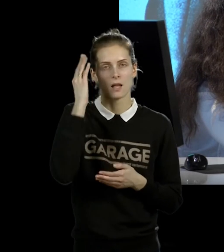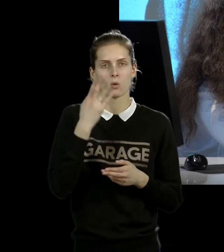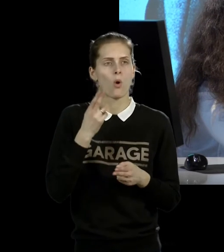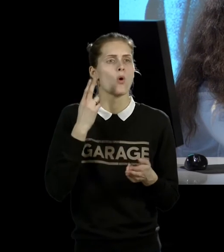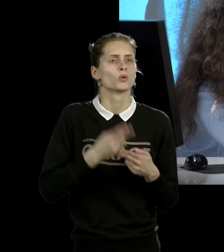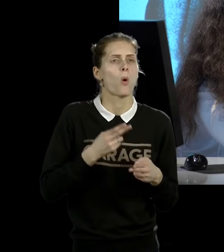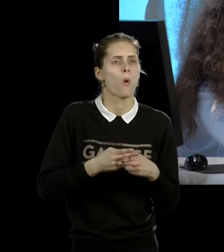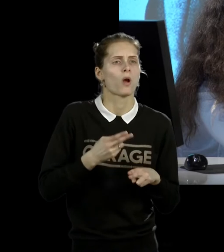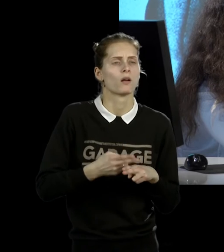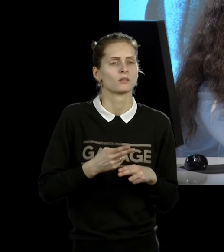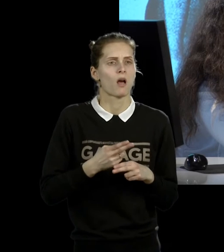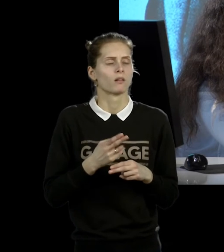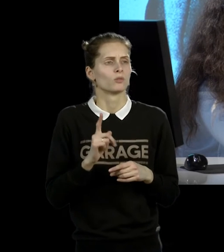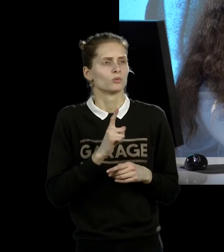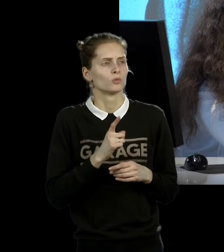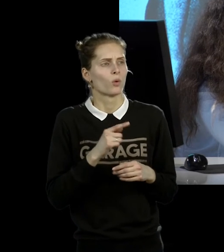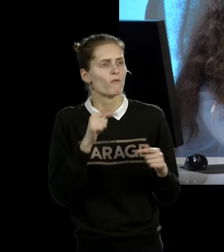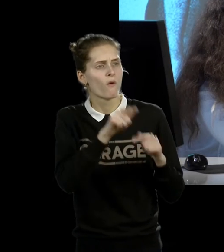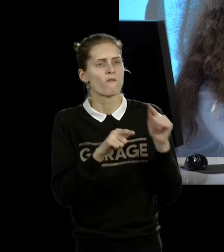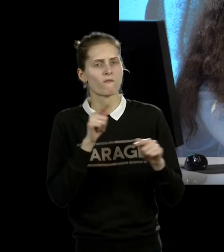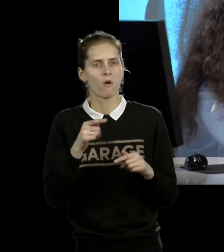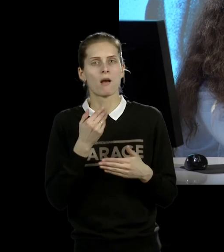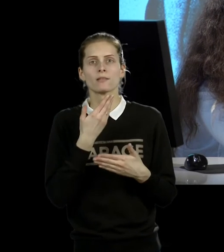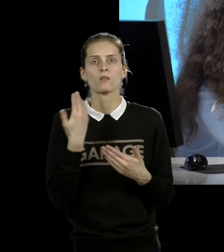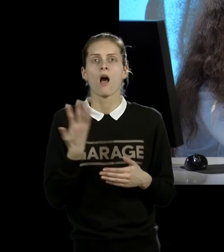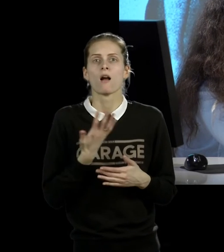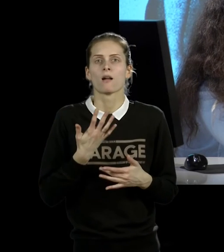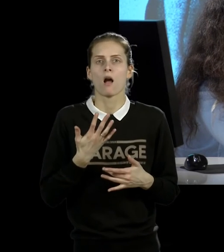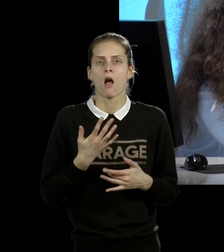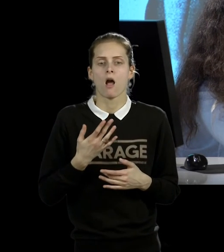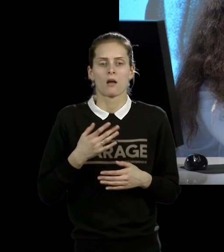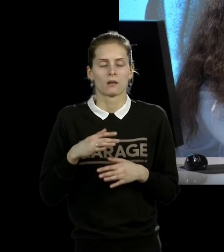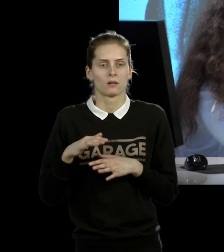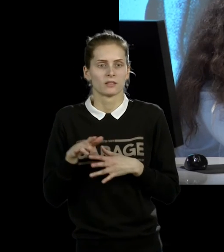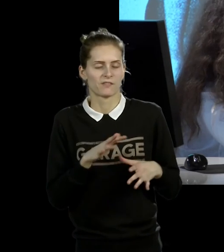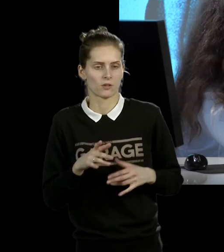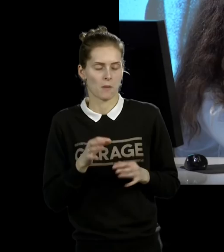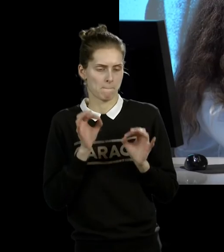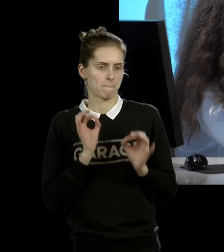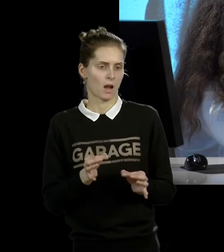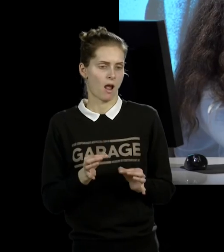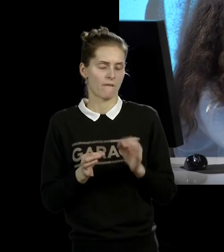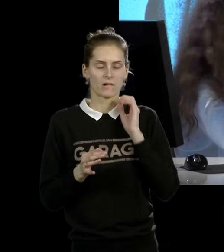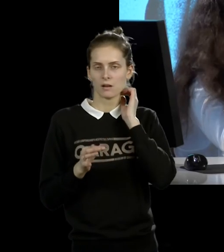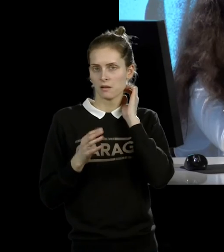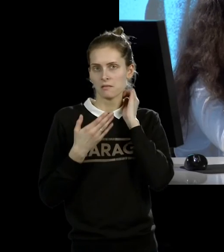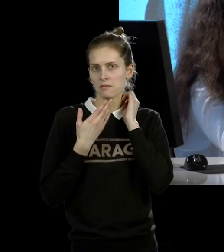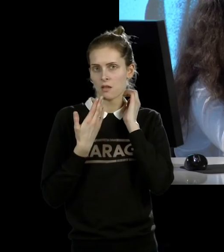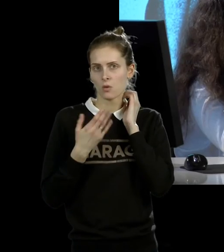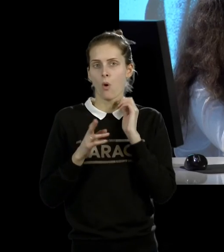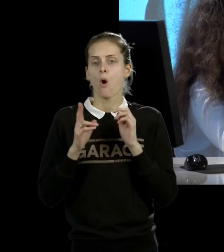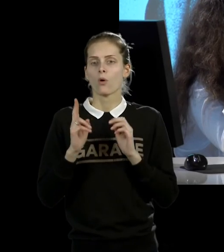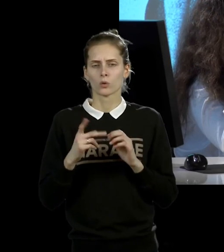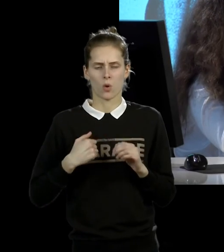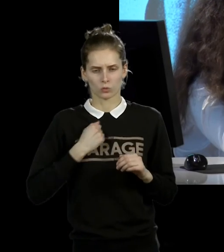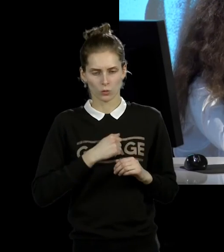знает, как себя будет вести публика. Никто не знает, какая реакция правильная. Правильной реакции нет. Может быть, правильная реакция это притив ярость, как